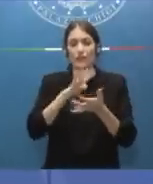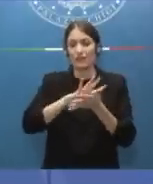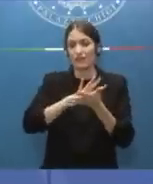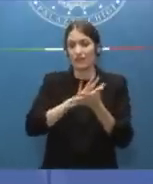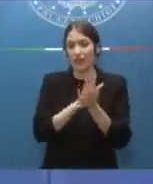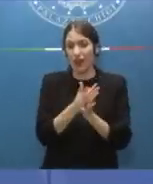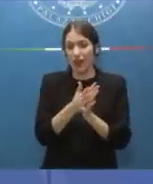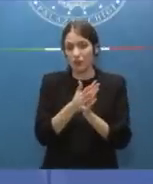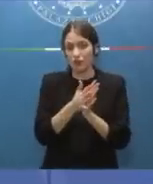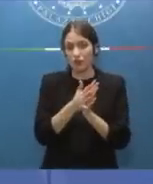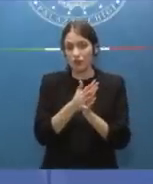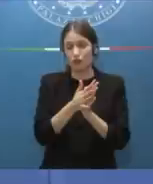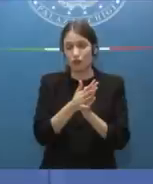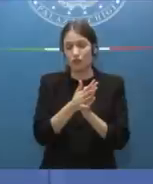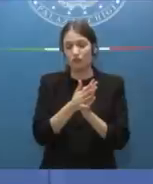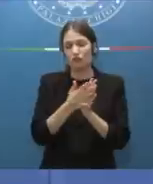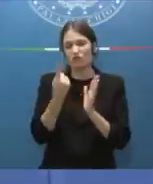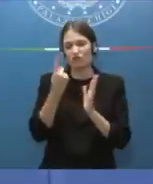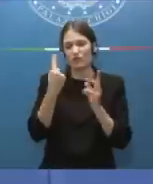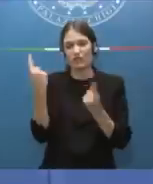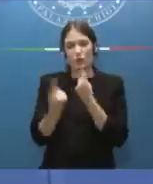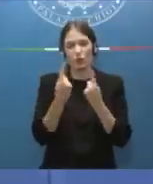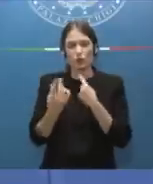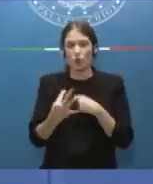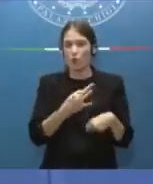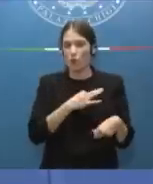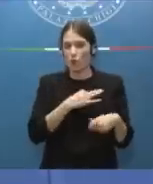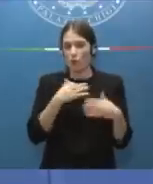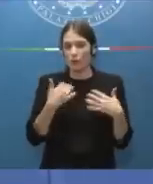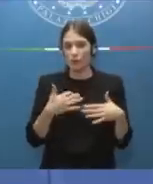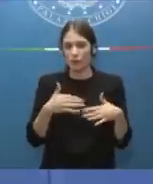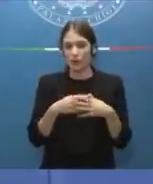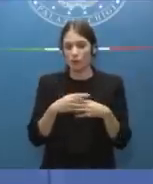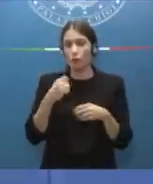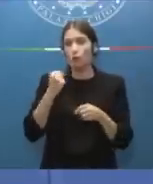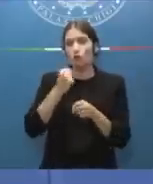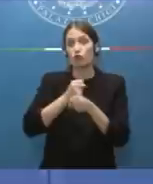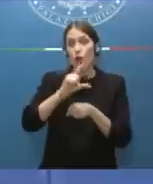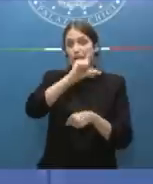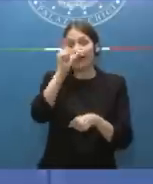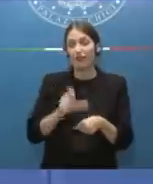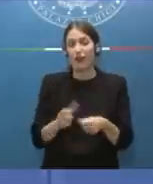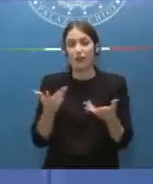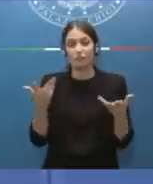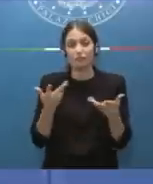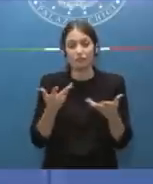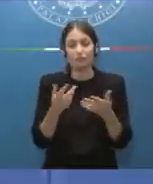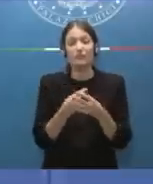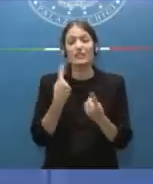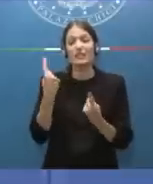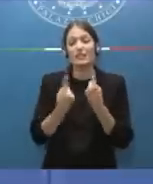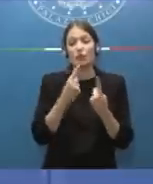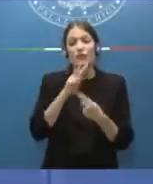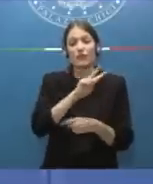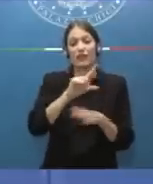fatti insomma che ci hanno colpito di più nella storia d'Italia e cioè la vicenda dei